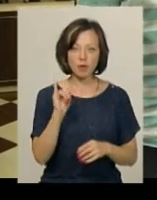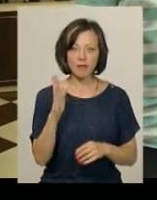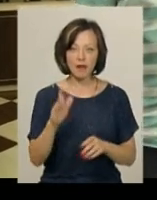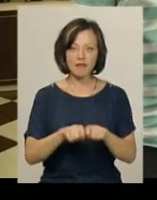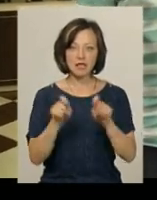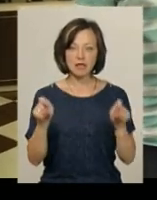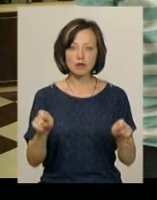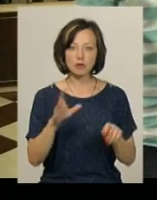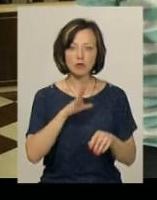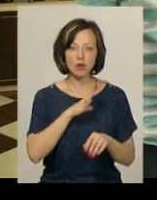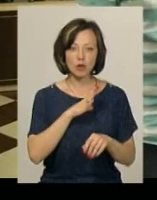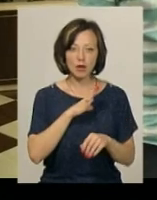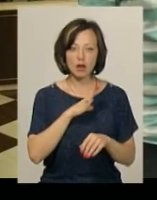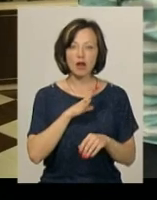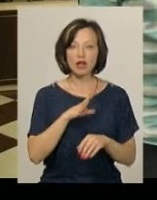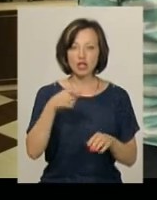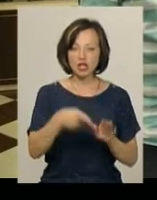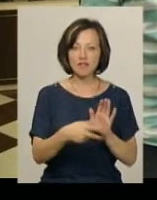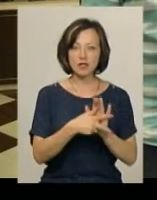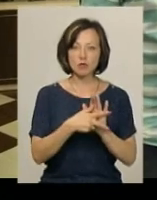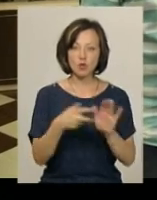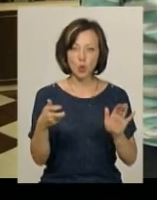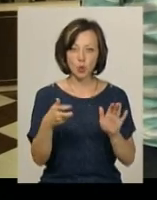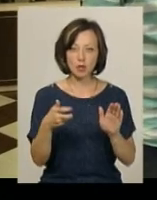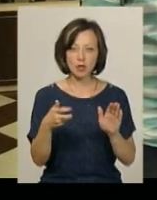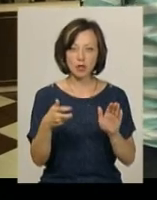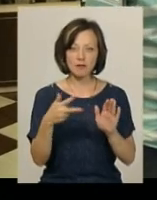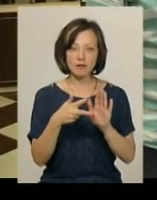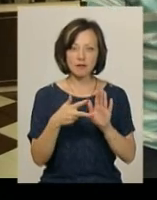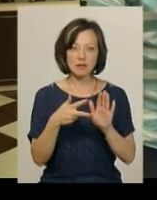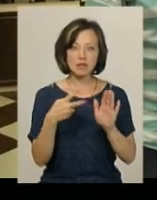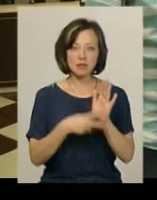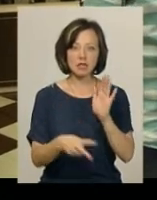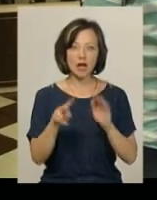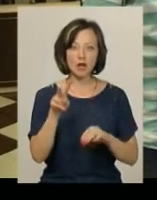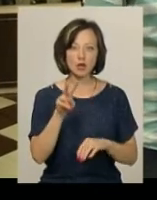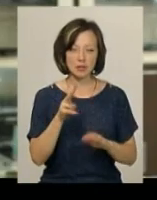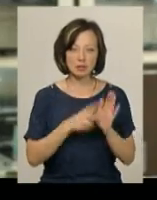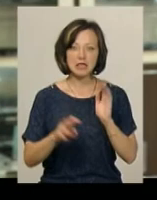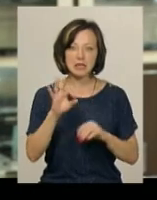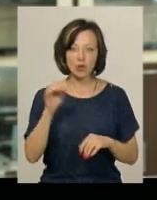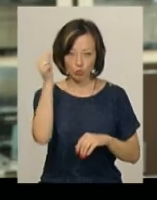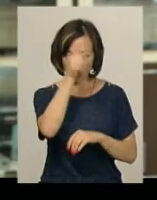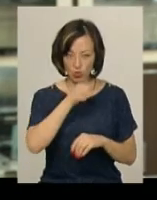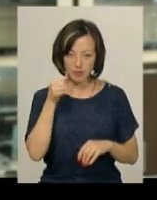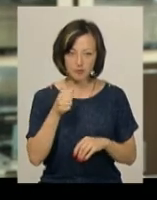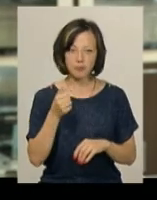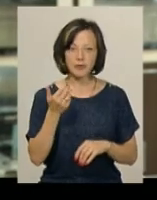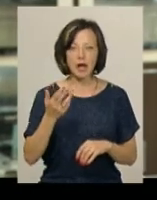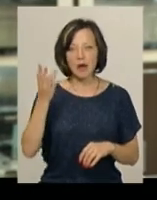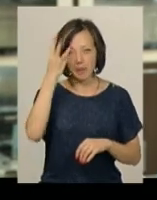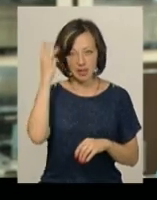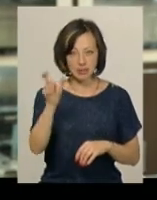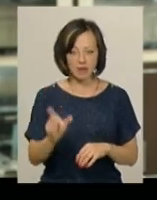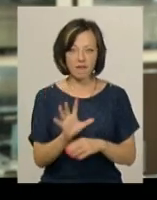міщанином Матвієм Юргилевичем в 1870-му році. Костянтин Жданов – хмельницький